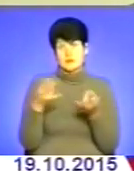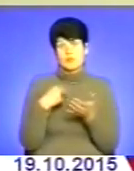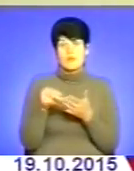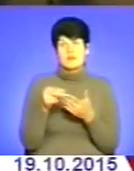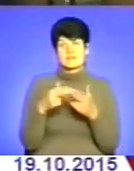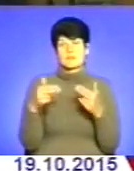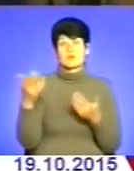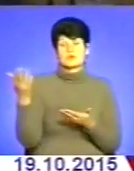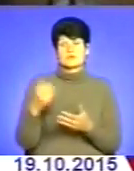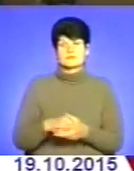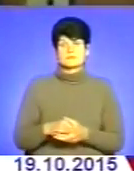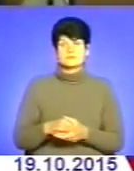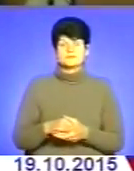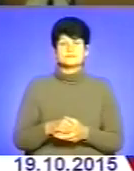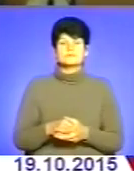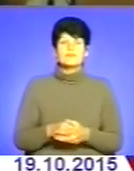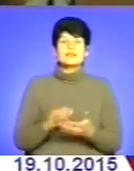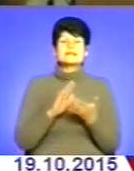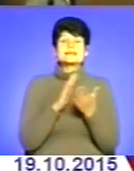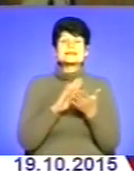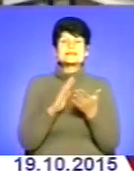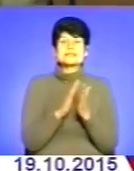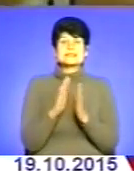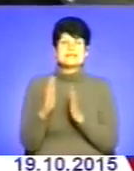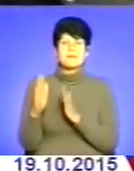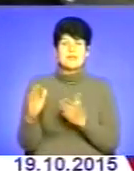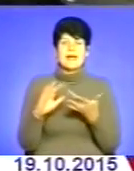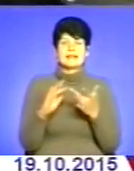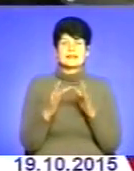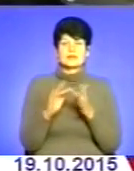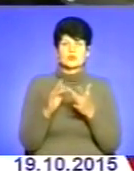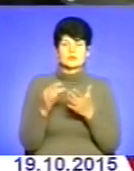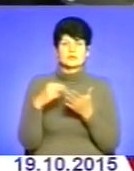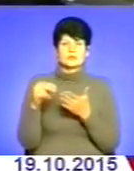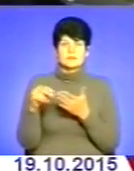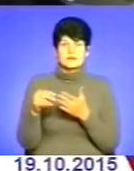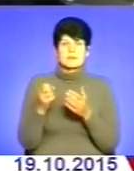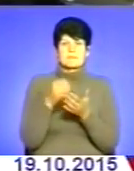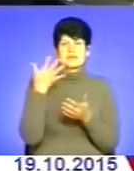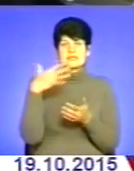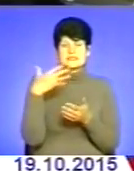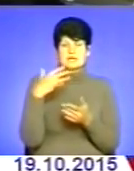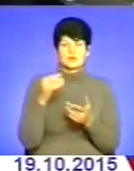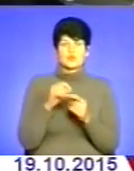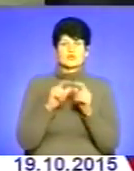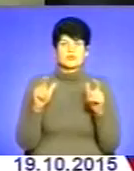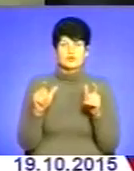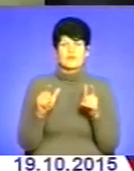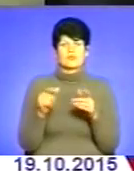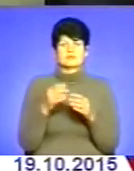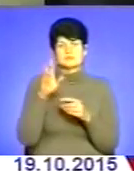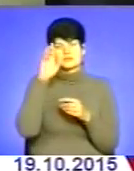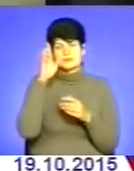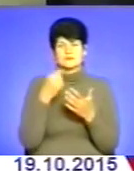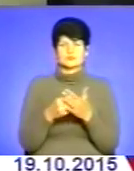Дніпропетровська Наразі в системі електронних закупівель зареєстровані 50 установ Це місцеві університети, деякі комунальні